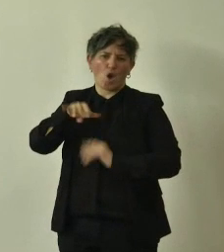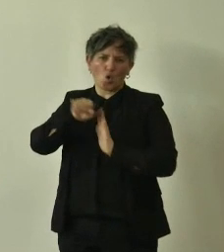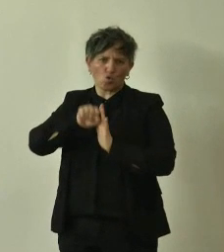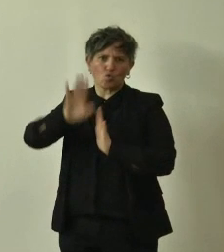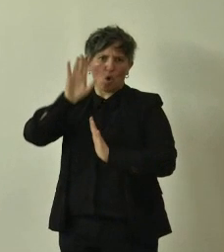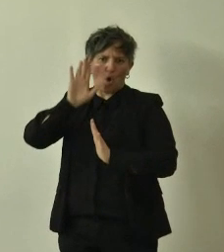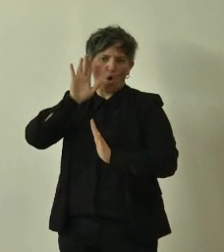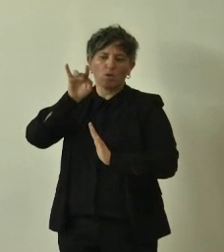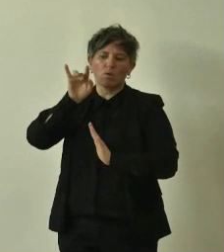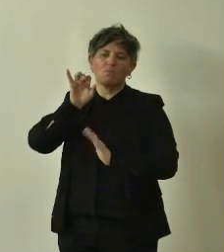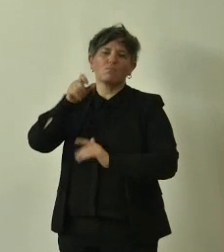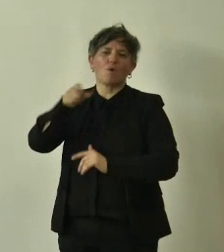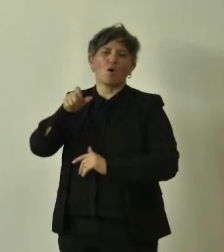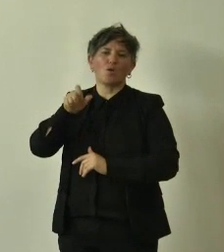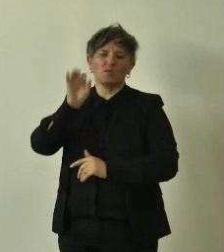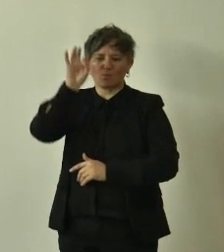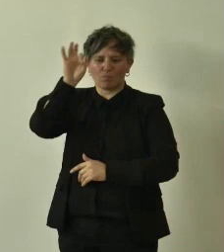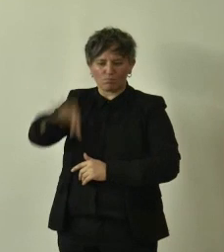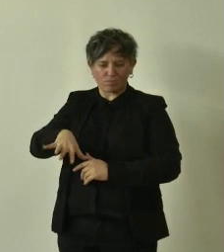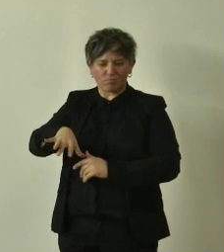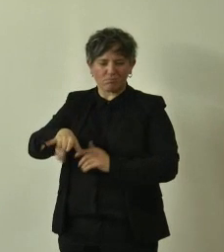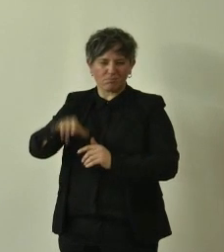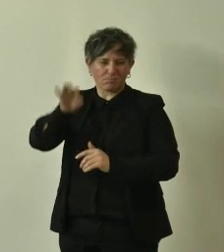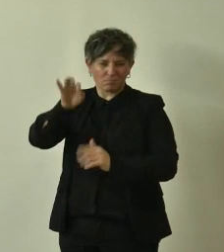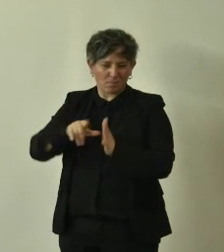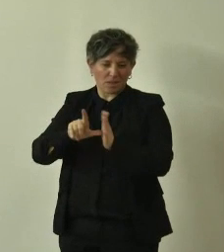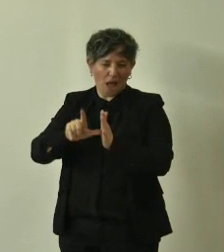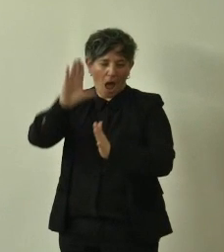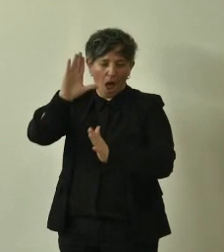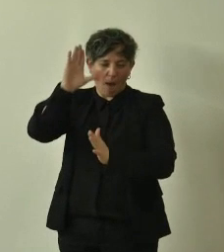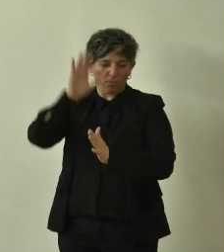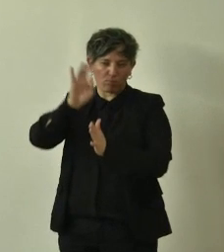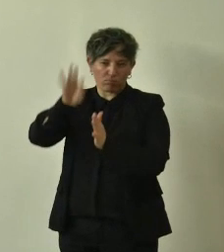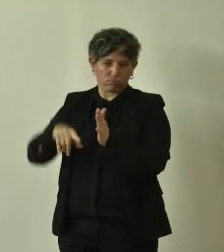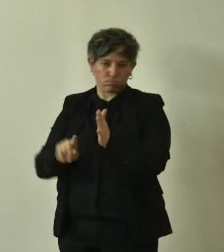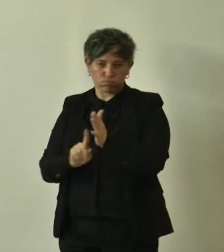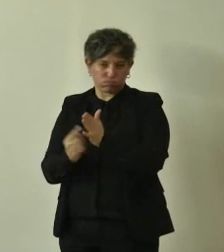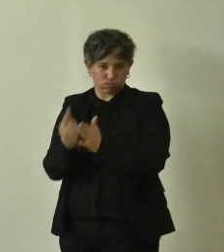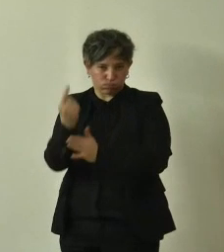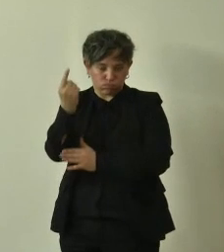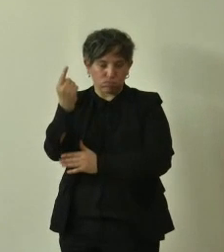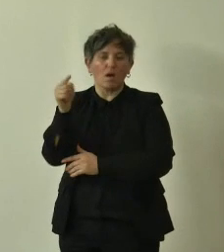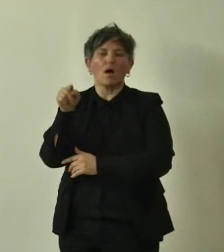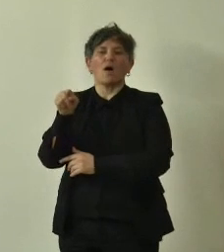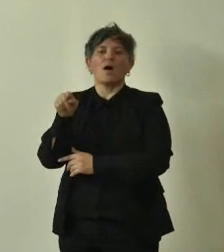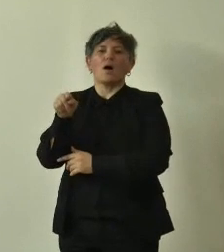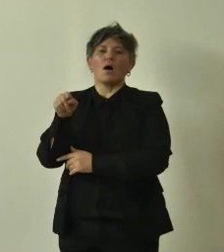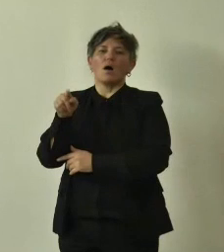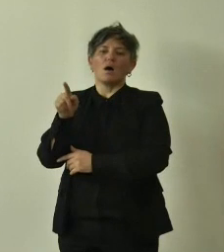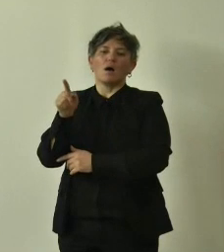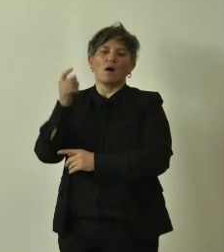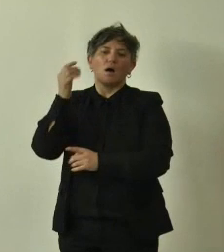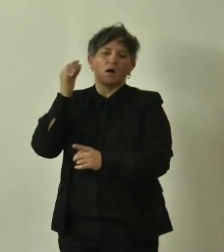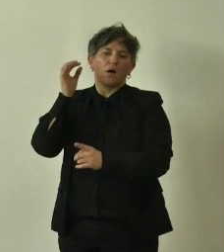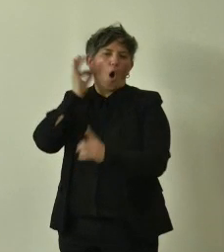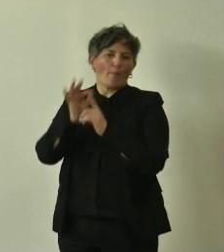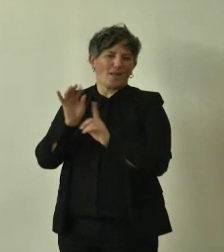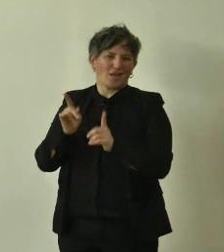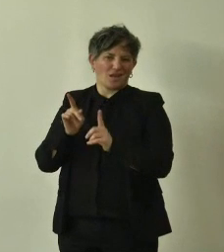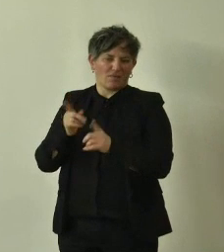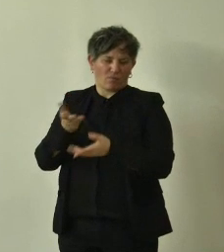sono stati piantati tanto tempo fa con degli obiettivi appunto di portare